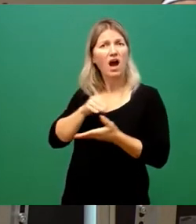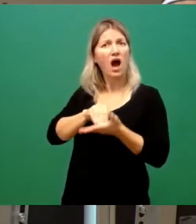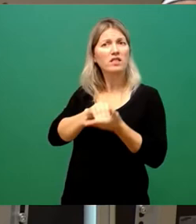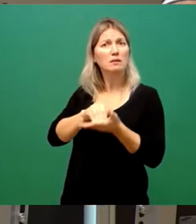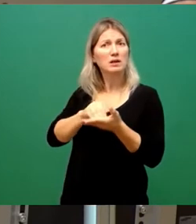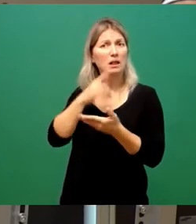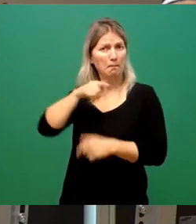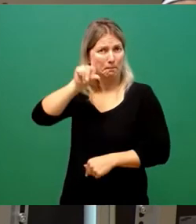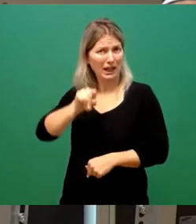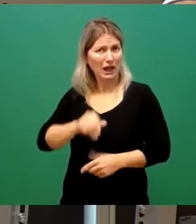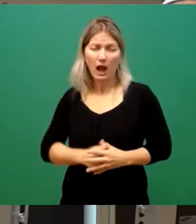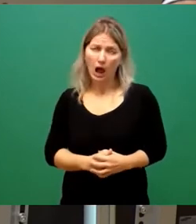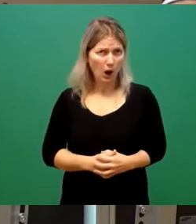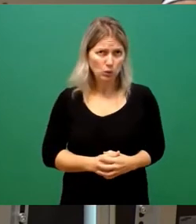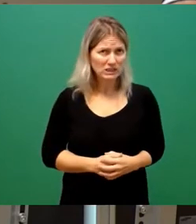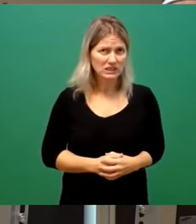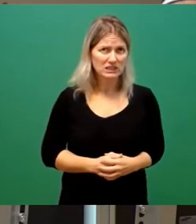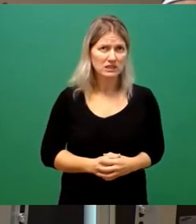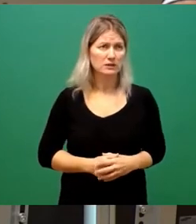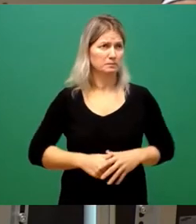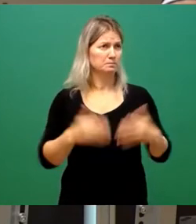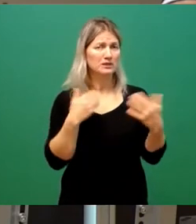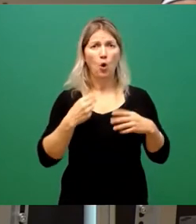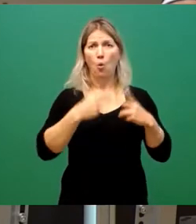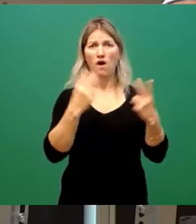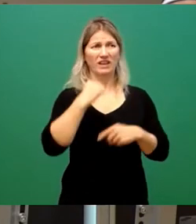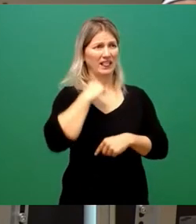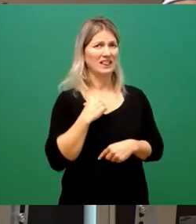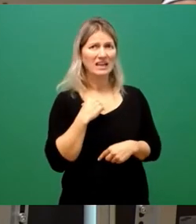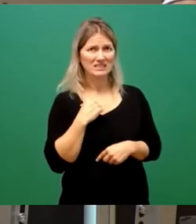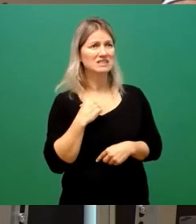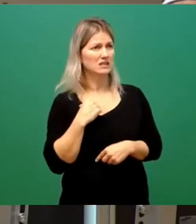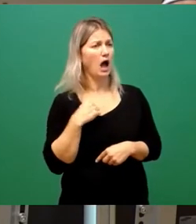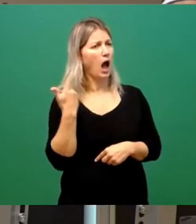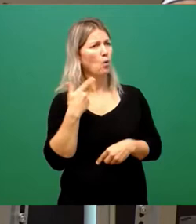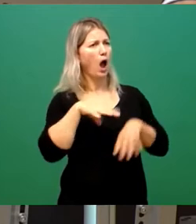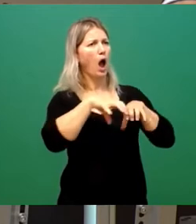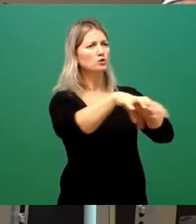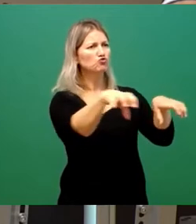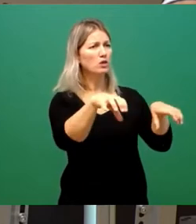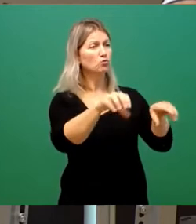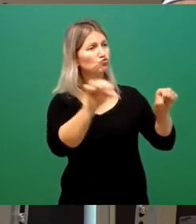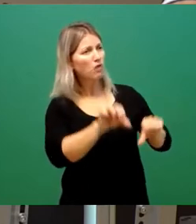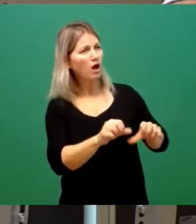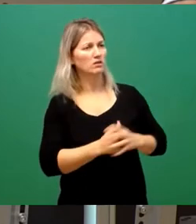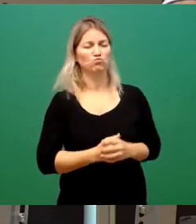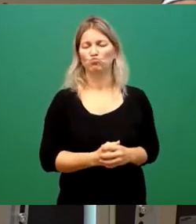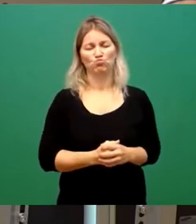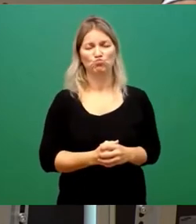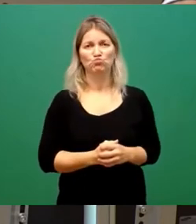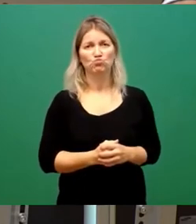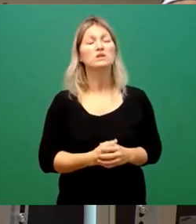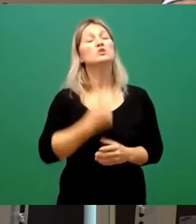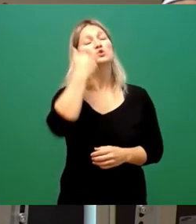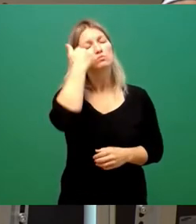Variante, die wir haben. Wir statten unseren öffentlichen Dienst, glaube ich, auch nie ganz so schlecht aus. Ich glaube, es ist an der Zeit, auch mal irgendwie der